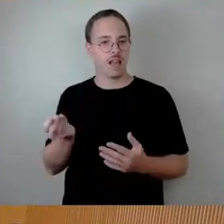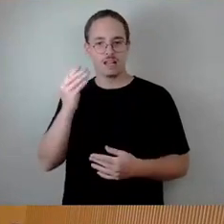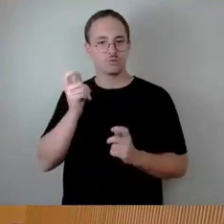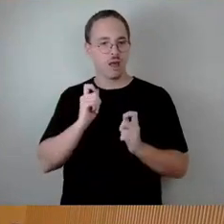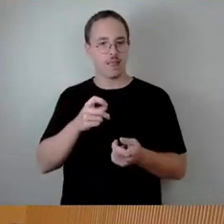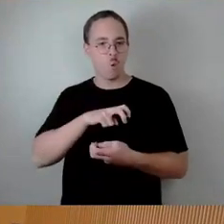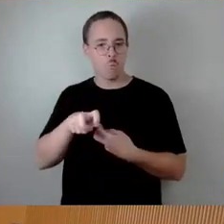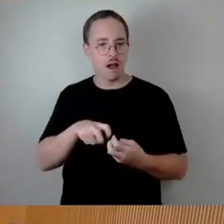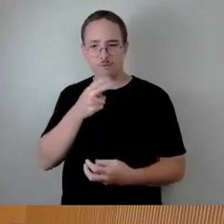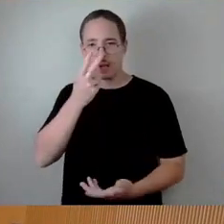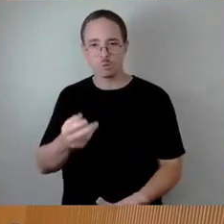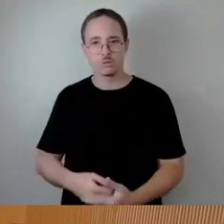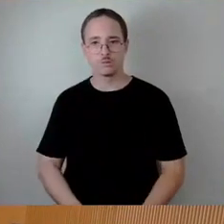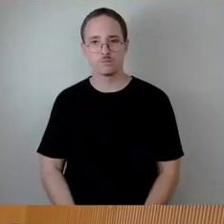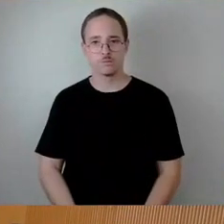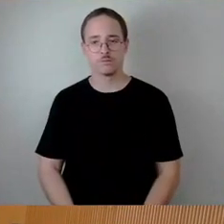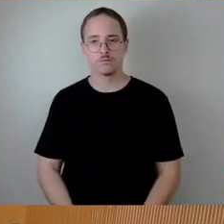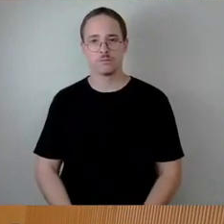Als nächster Herr Breuer.